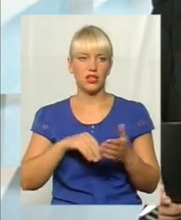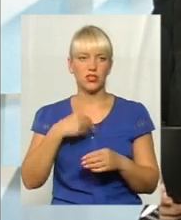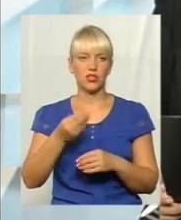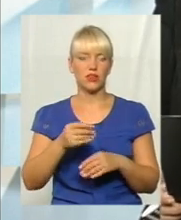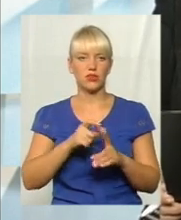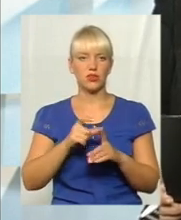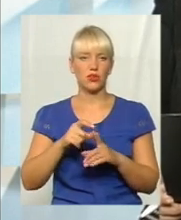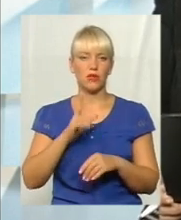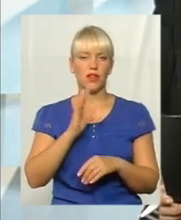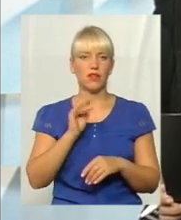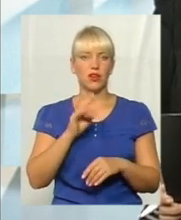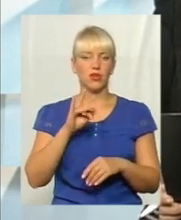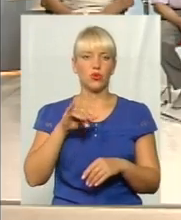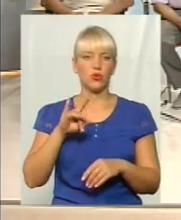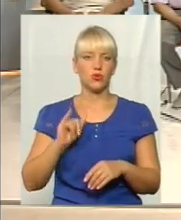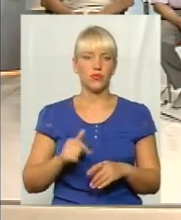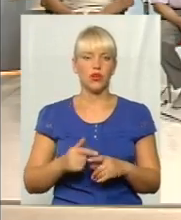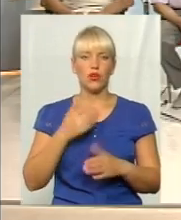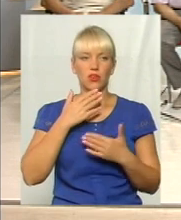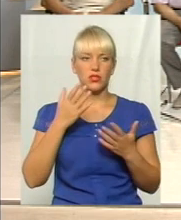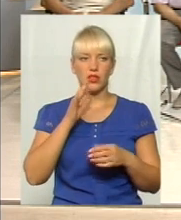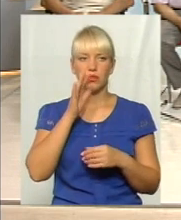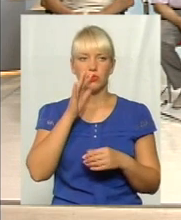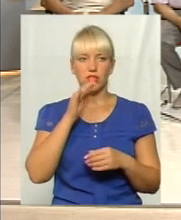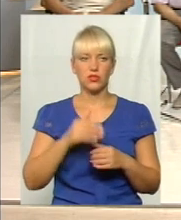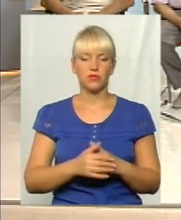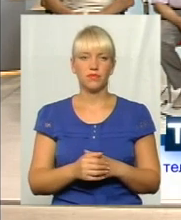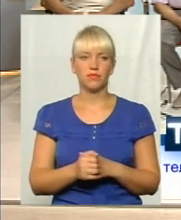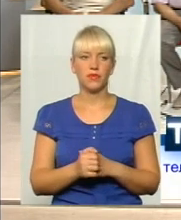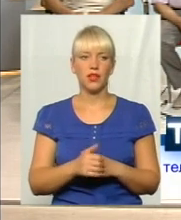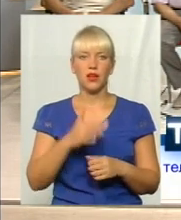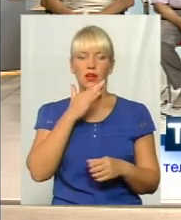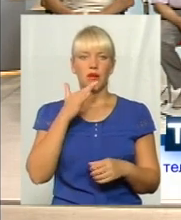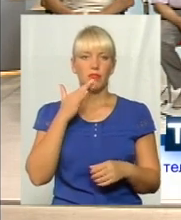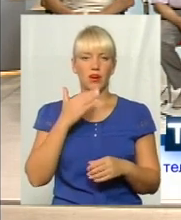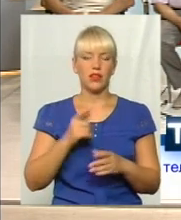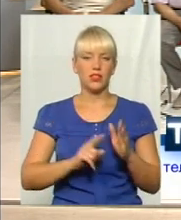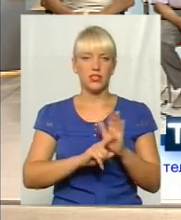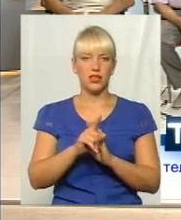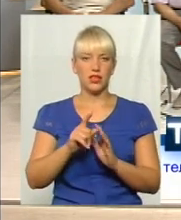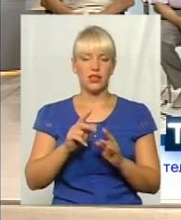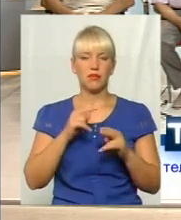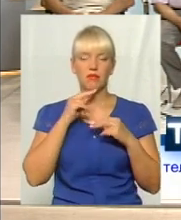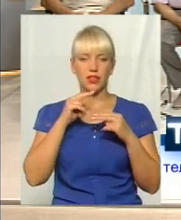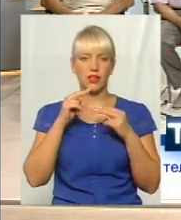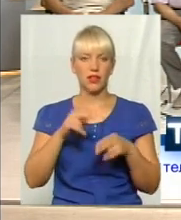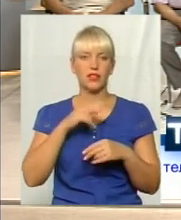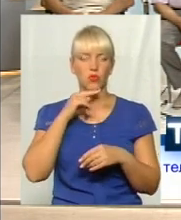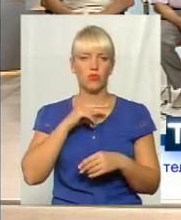Віктору. Останнім часом багато стали уділяти внимання. Раніше